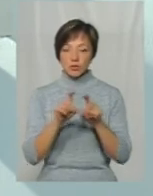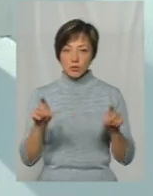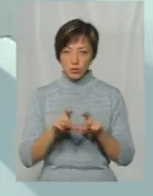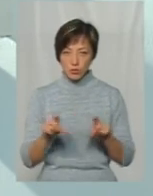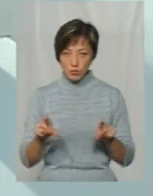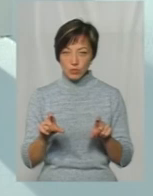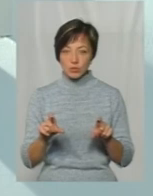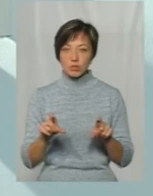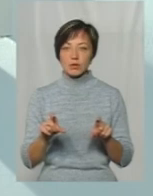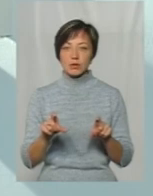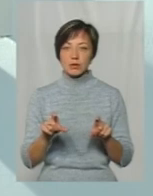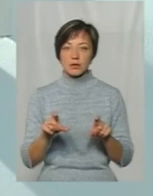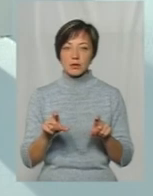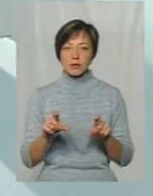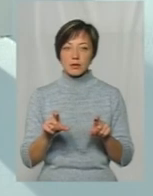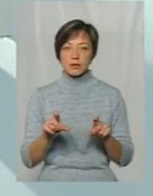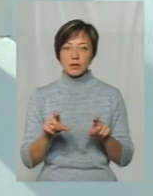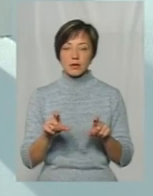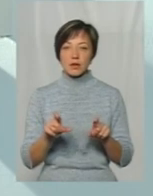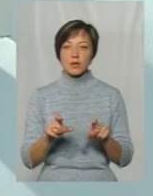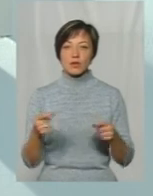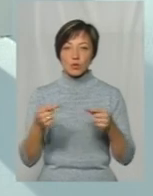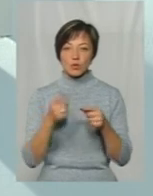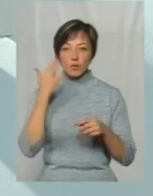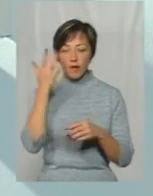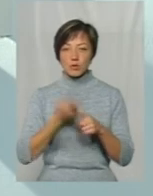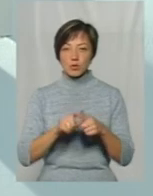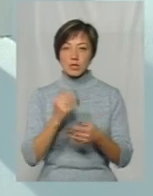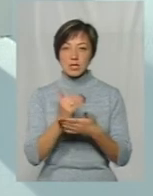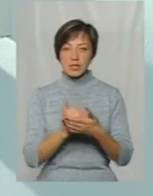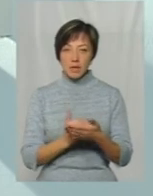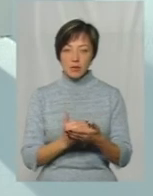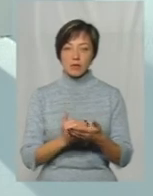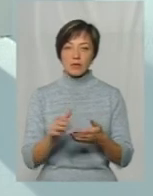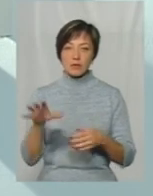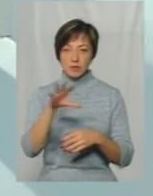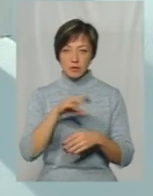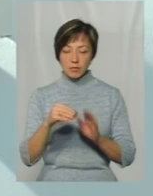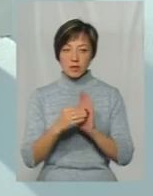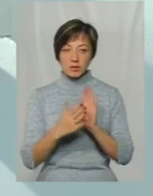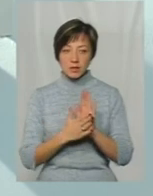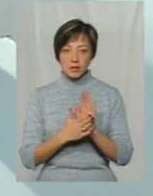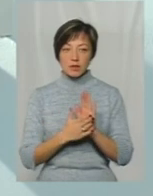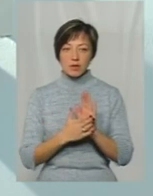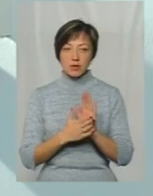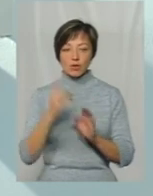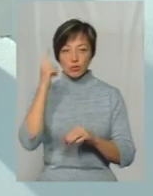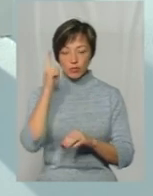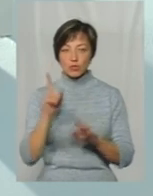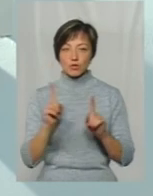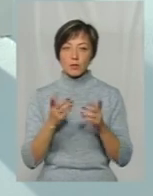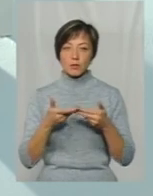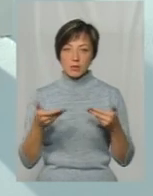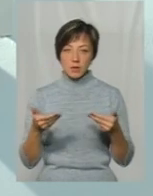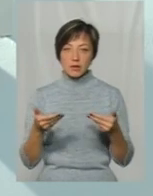Керівники згаданих структур І з точним уявленням про цю систему ідентифікації Про цю реєстрацію тварин Я думаю, що